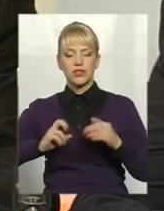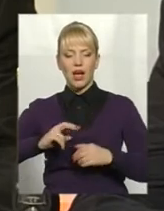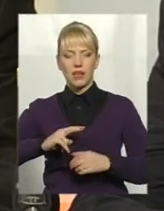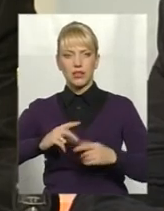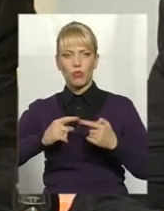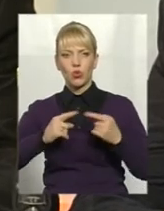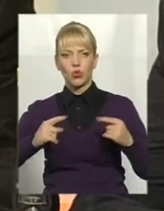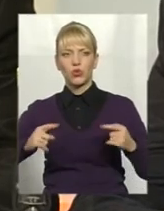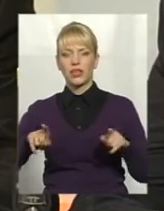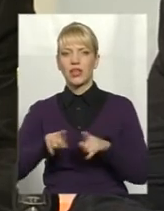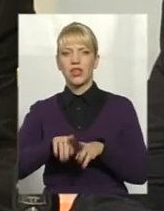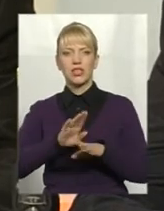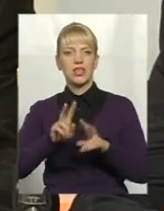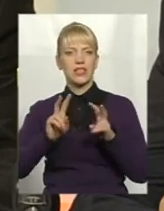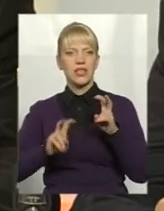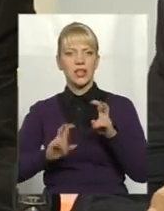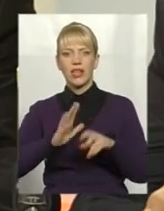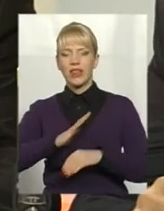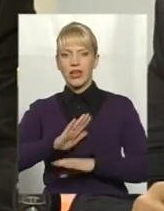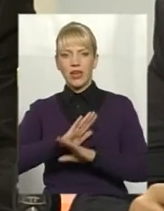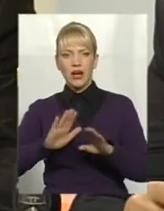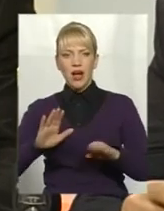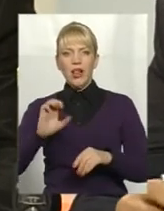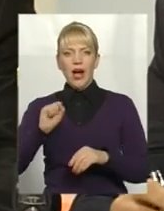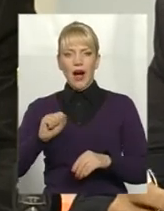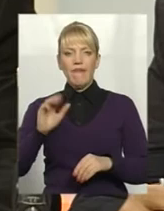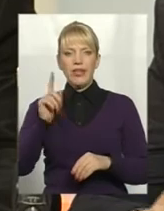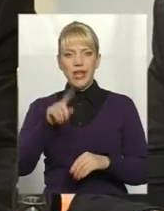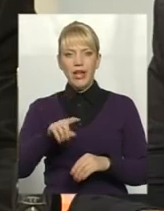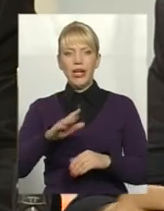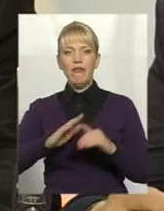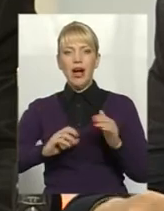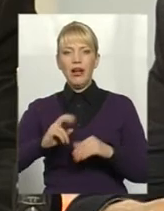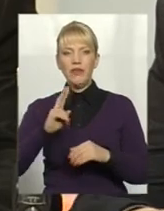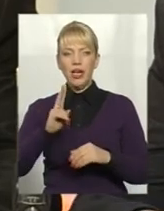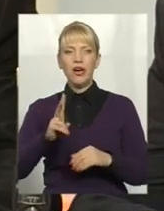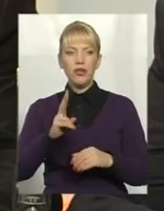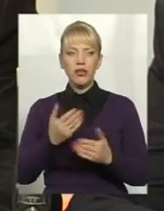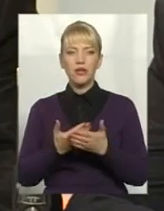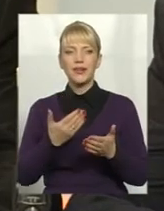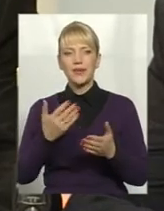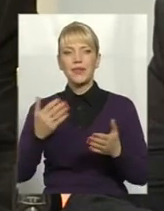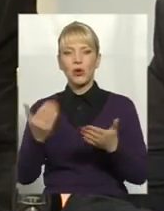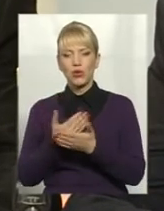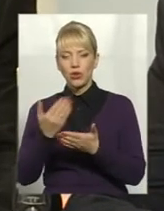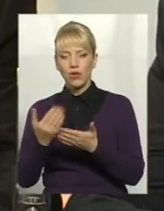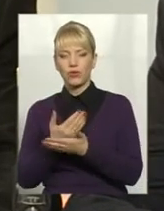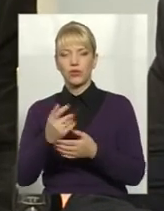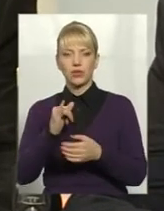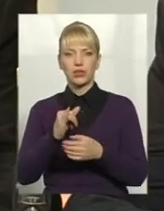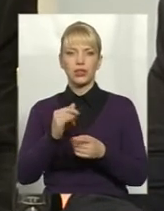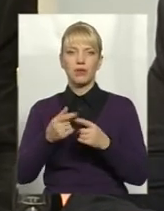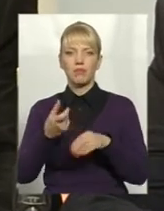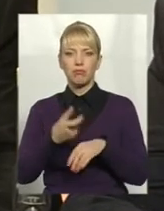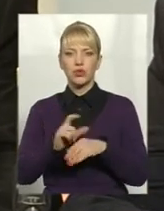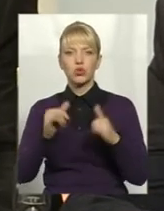не сиділи, не чекали на місце, а все-таки фахівці її так оновлювали, вона стала більш